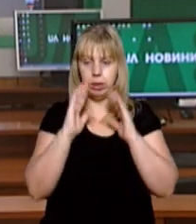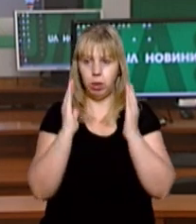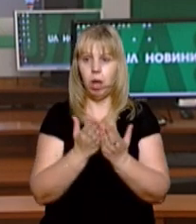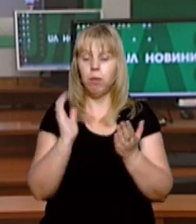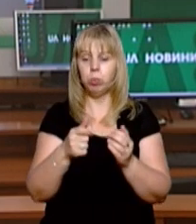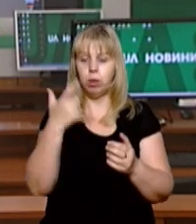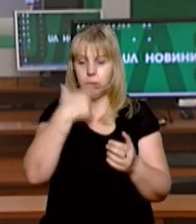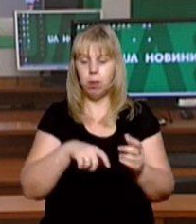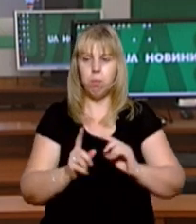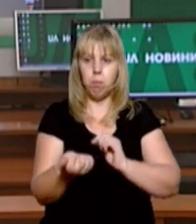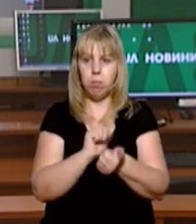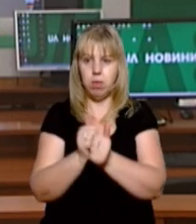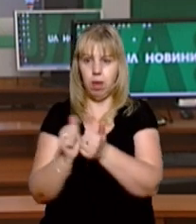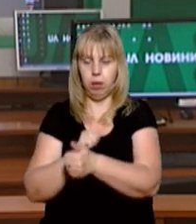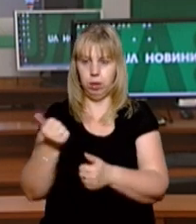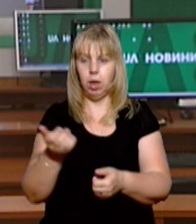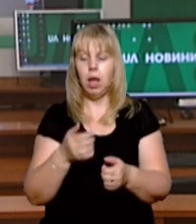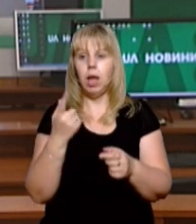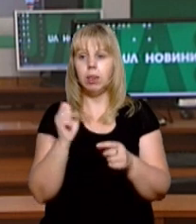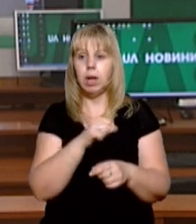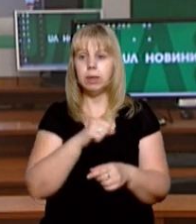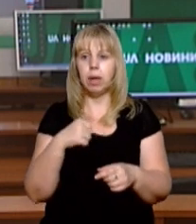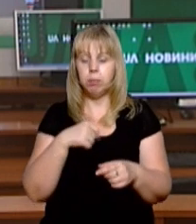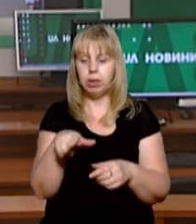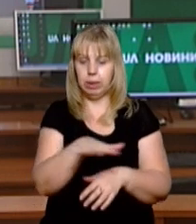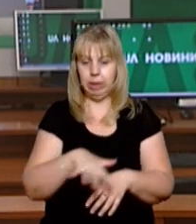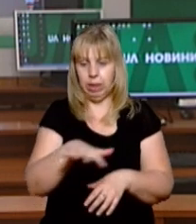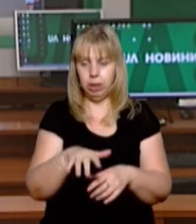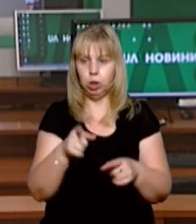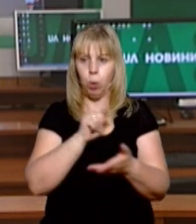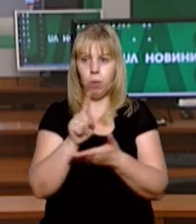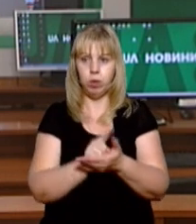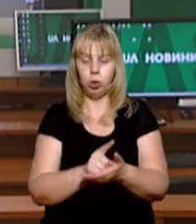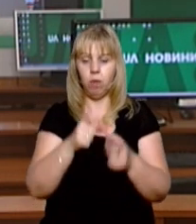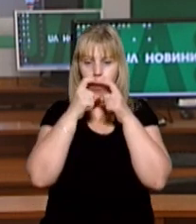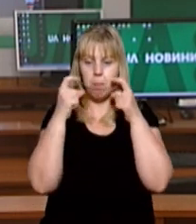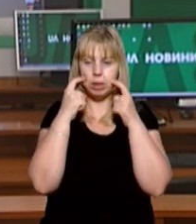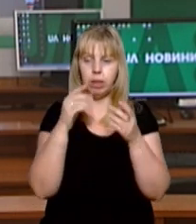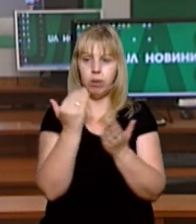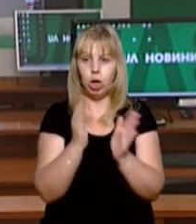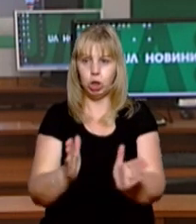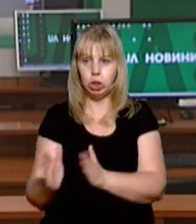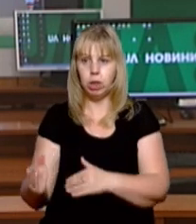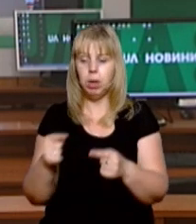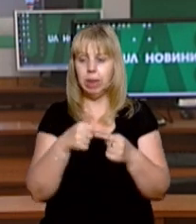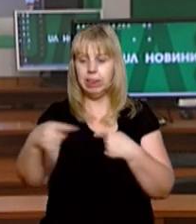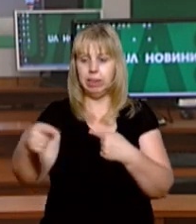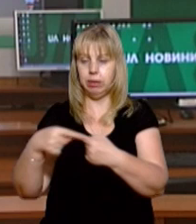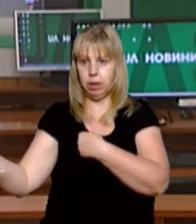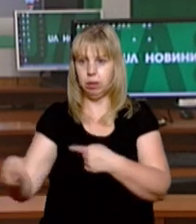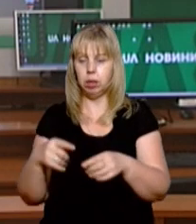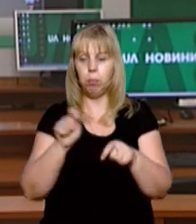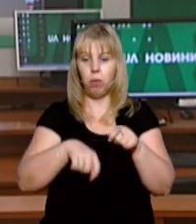вони будуть змінювати засоби захисту. На самих дільницях буде обов'язковий масковий режим дотримання дистанції,